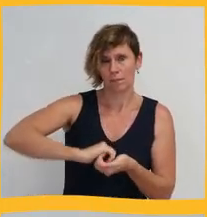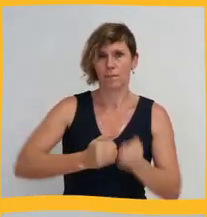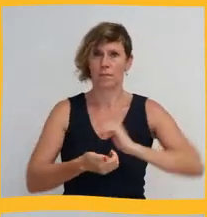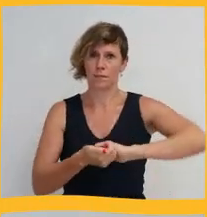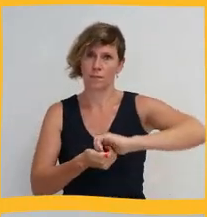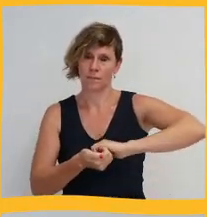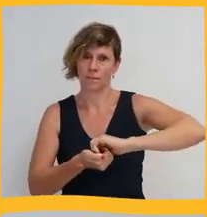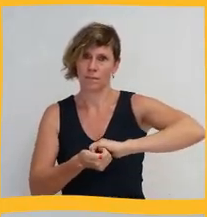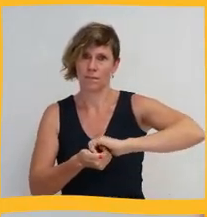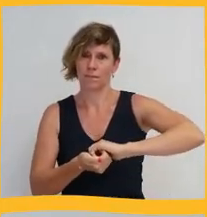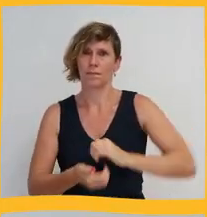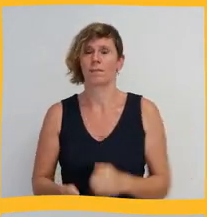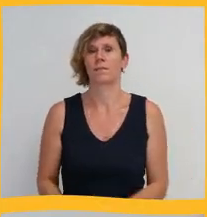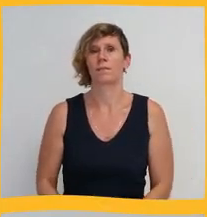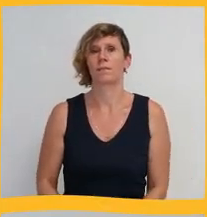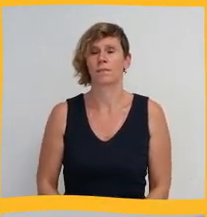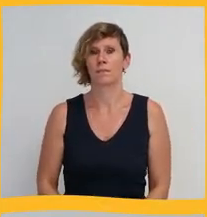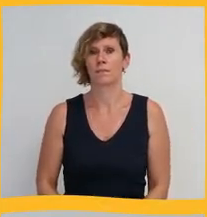N'oubliez pas les pouces.